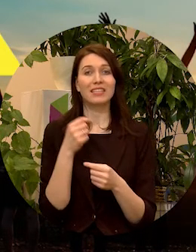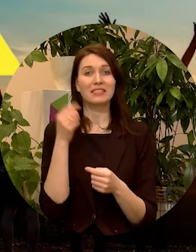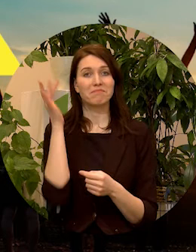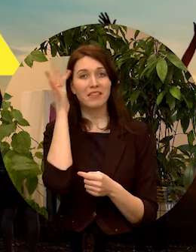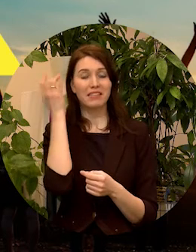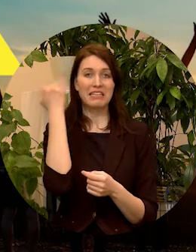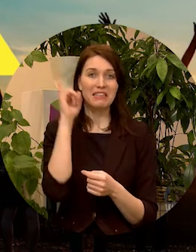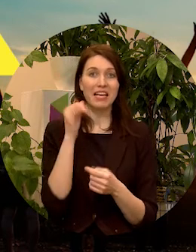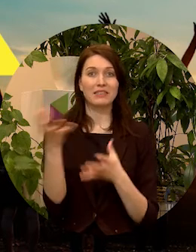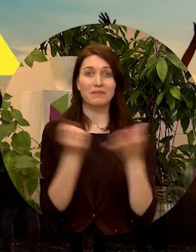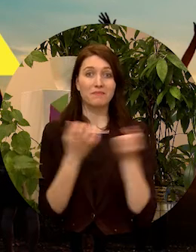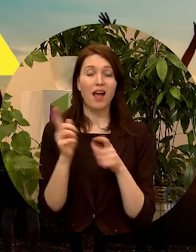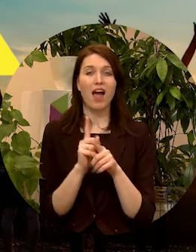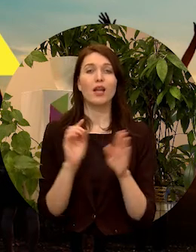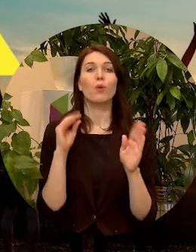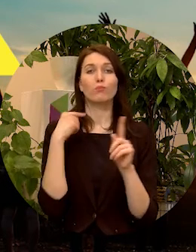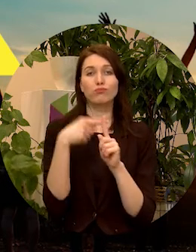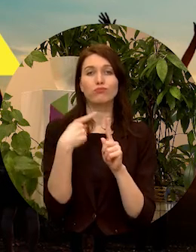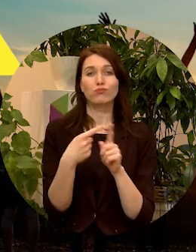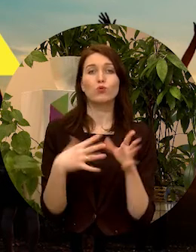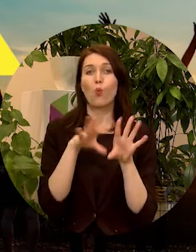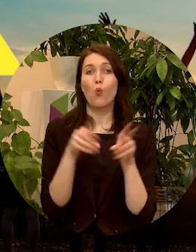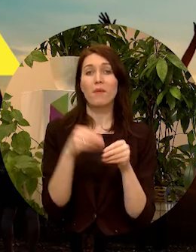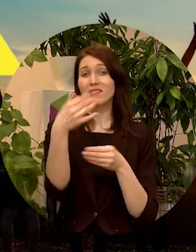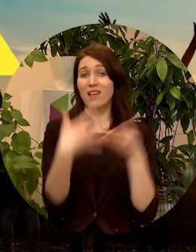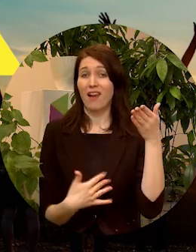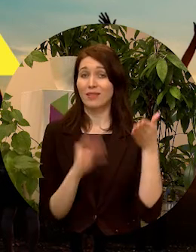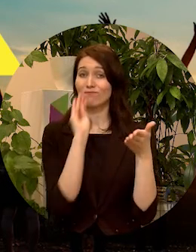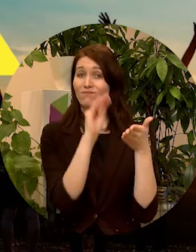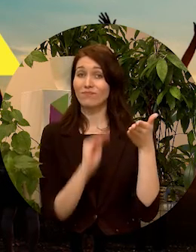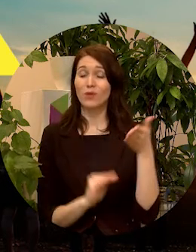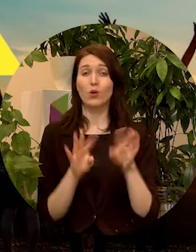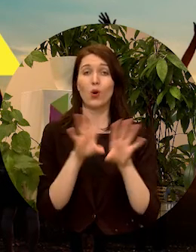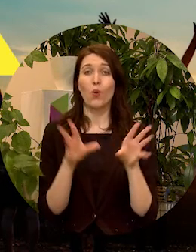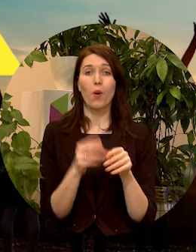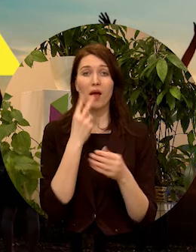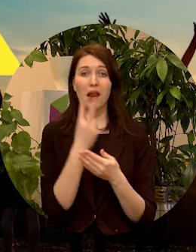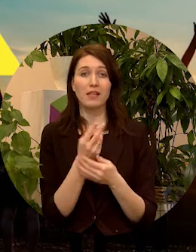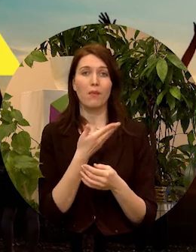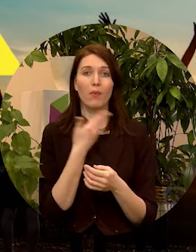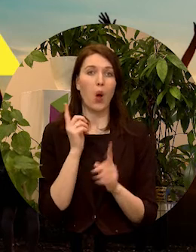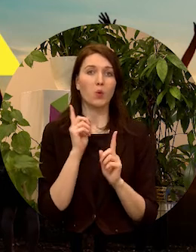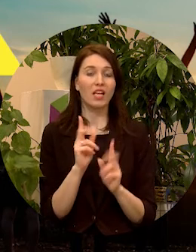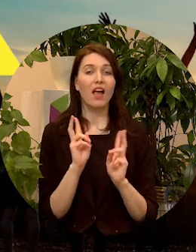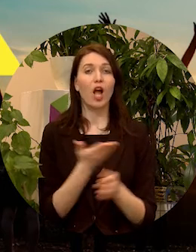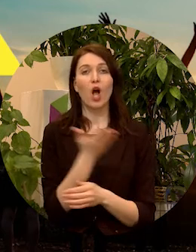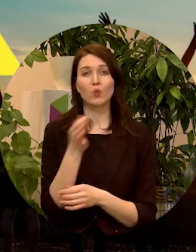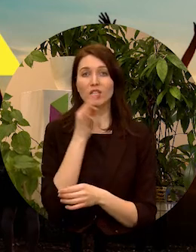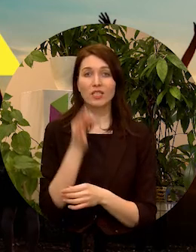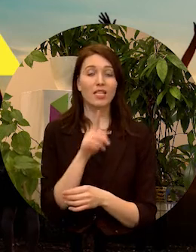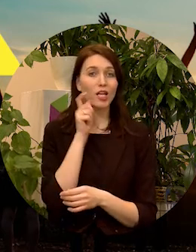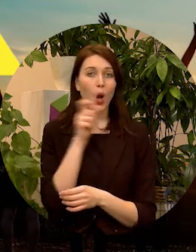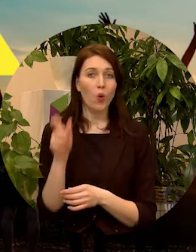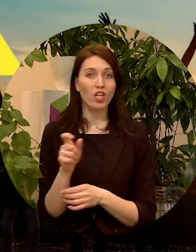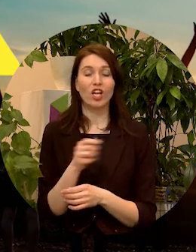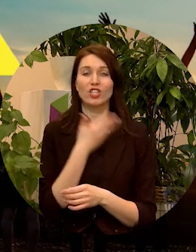saņemsim un varēsim pievienot kopējiem sarakstām un veidot šo vīziju par ne tikai, kā jūs arī teicāt, jaunieši